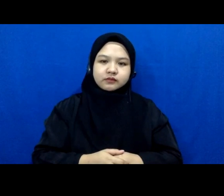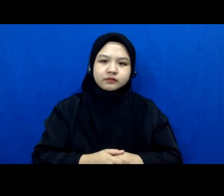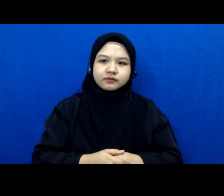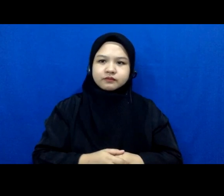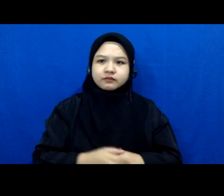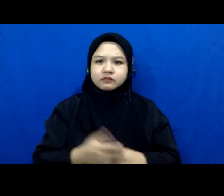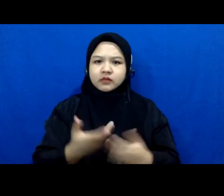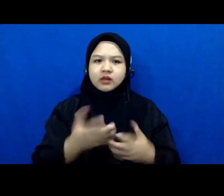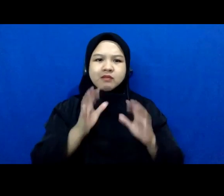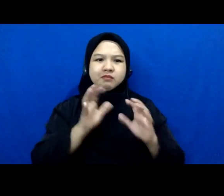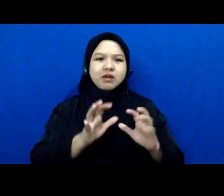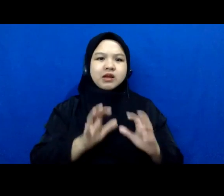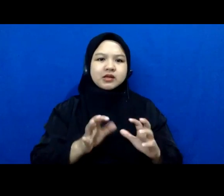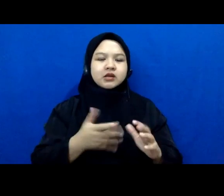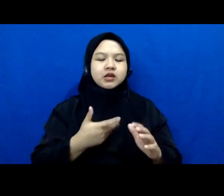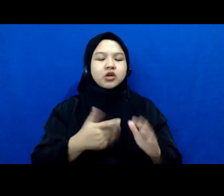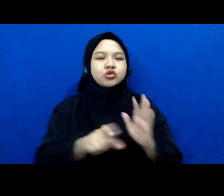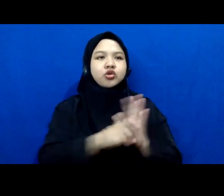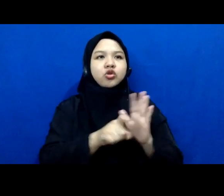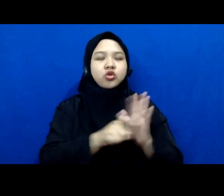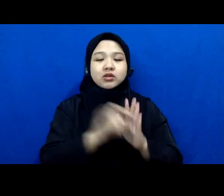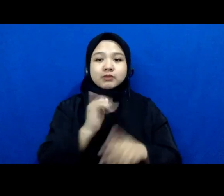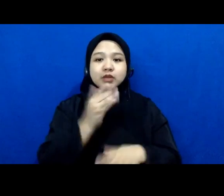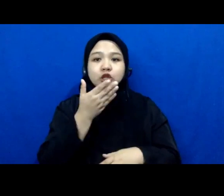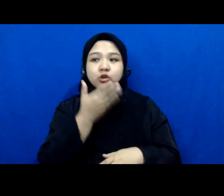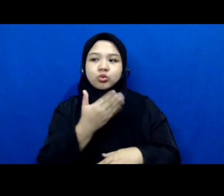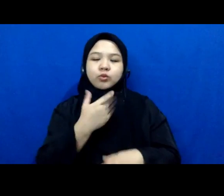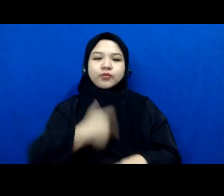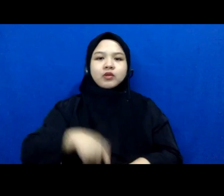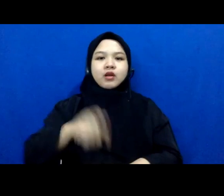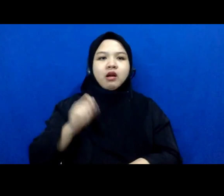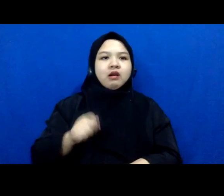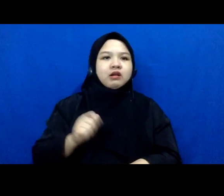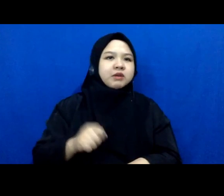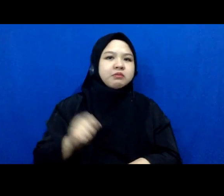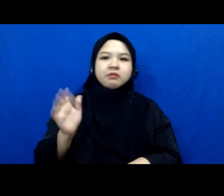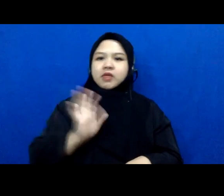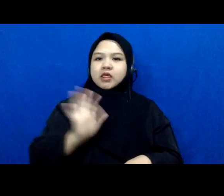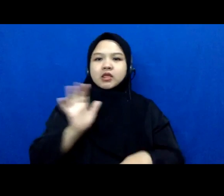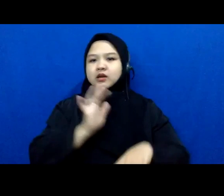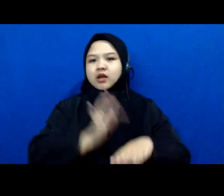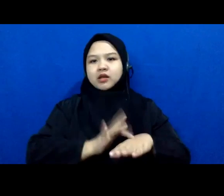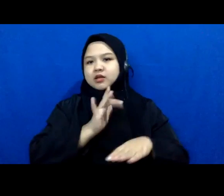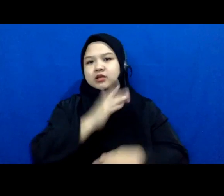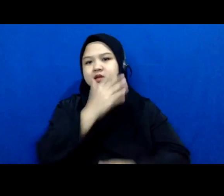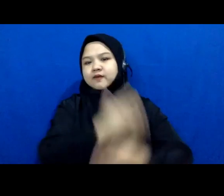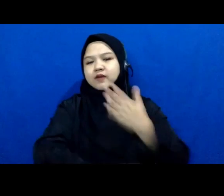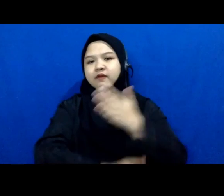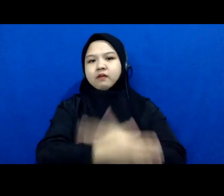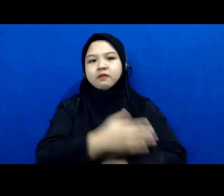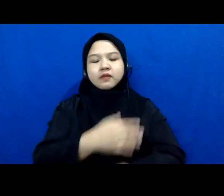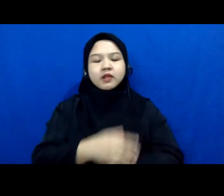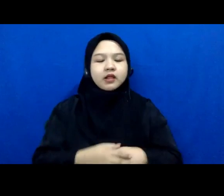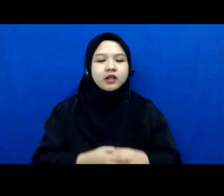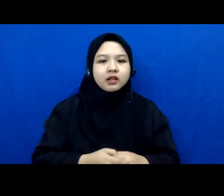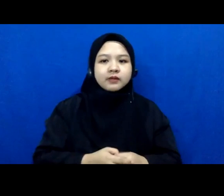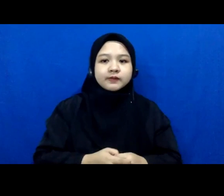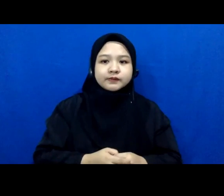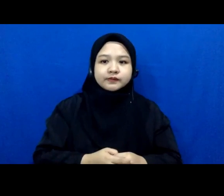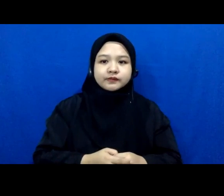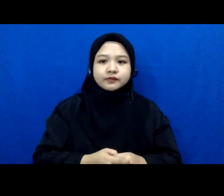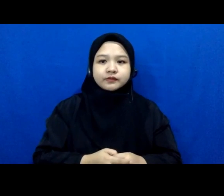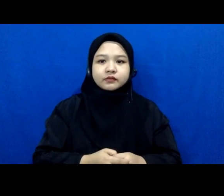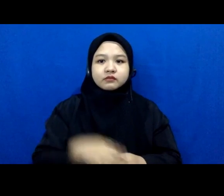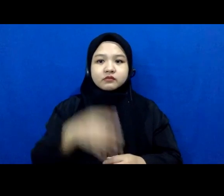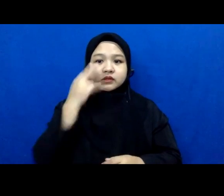mencontohkan seperti itu bahwa hakim tidak sensitivitas terhadap teman-teman di Babel teman-teman Netra